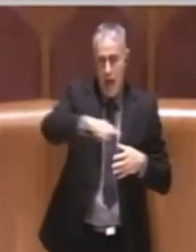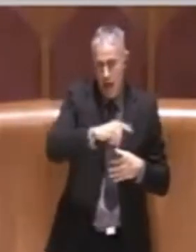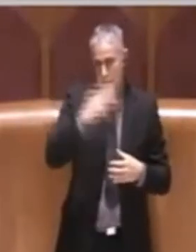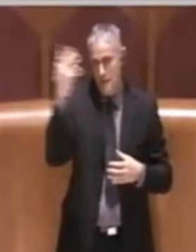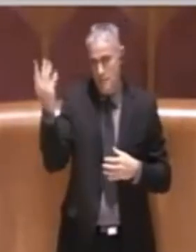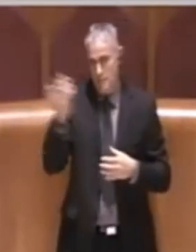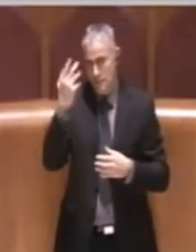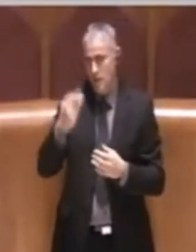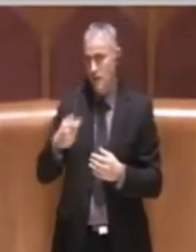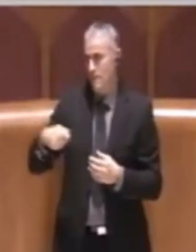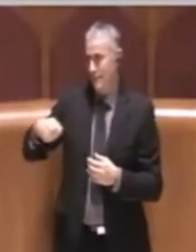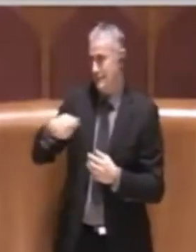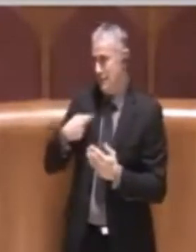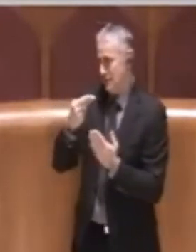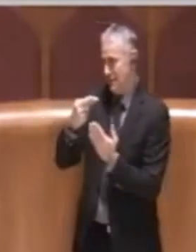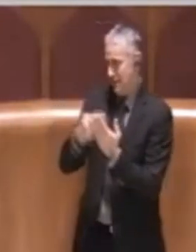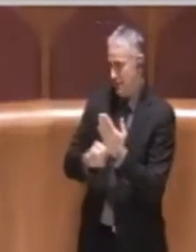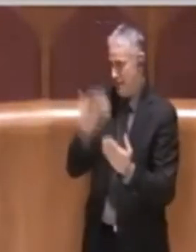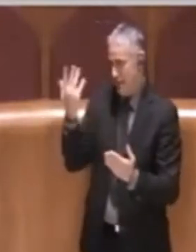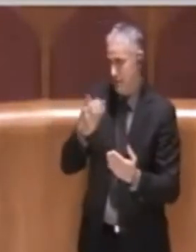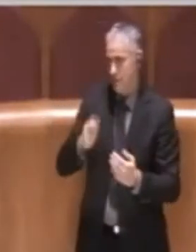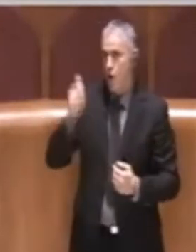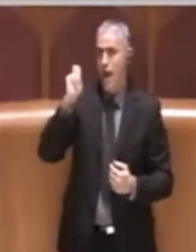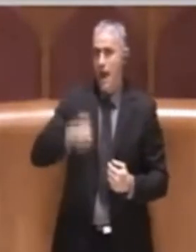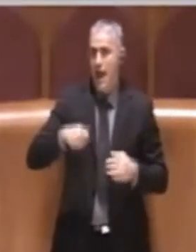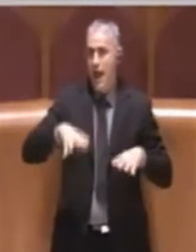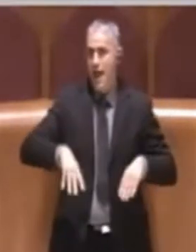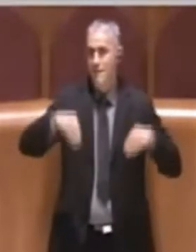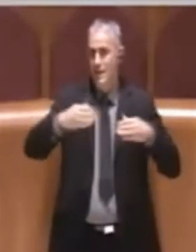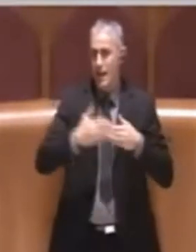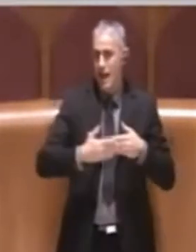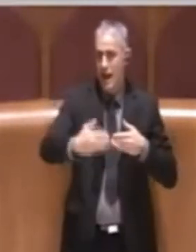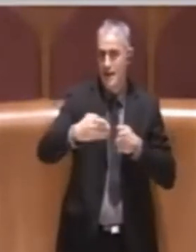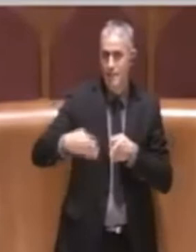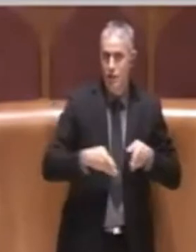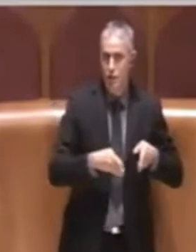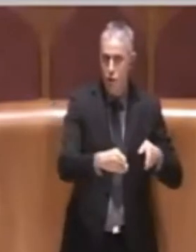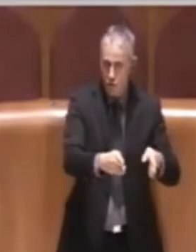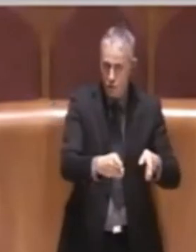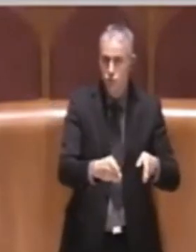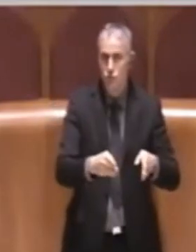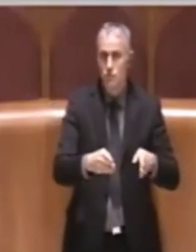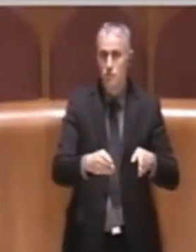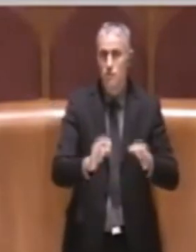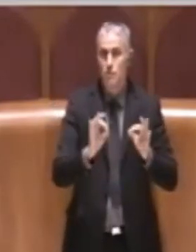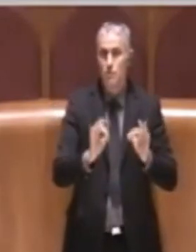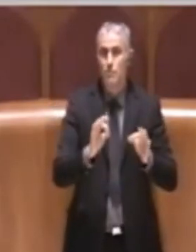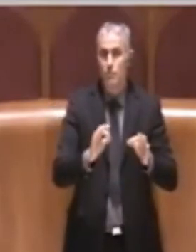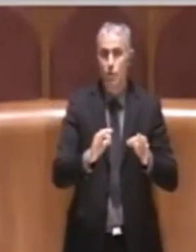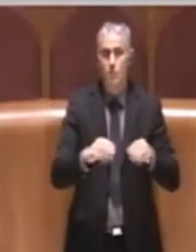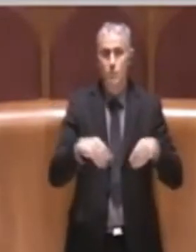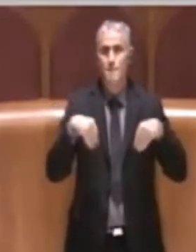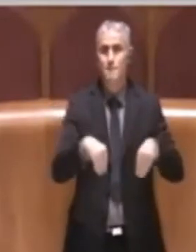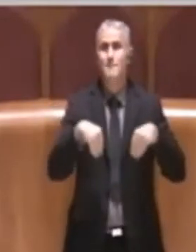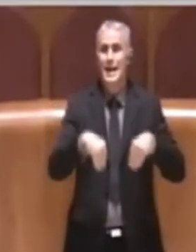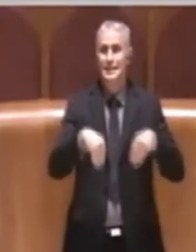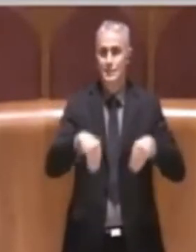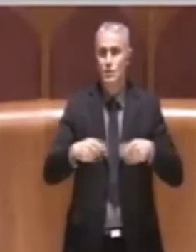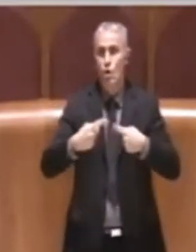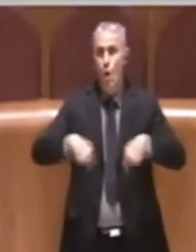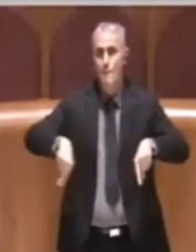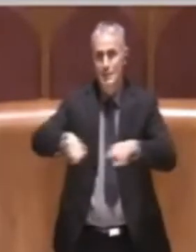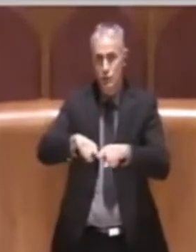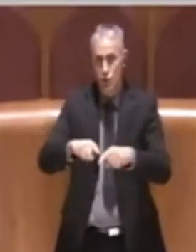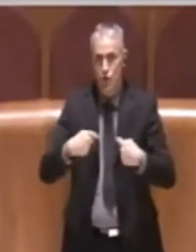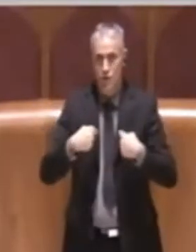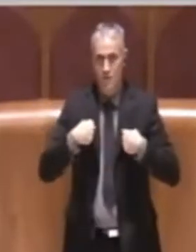Presidente, alcuni quello di avviare quindi un percorso a partire anche dalla partecipazione della Commissione di cui